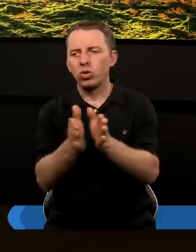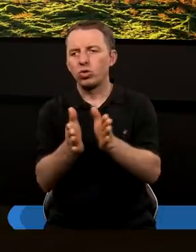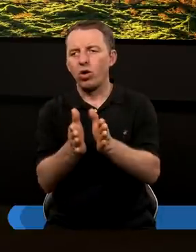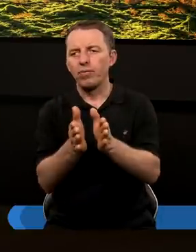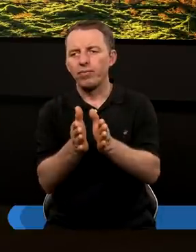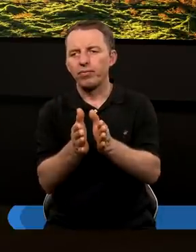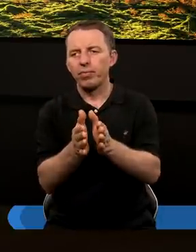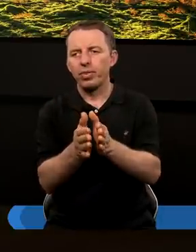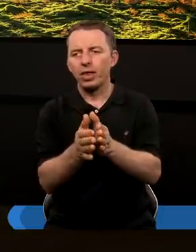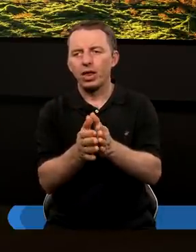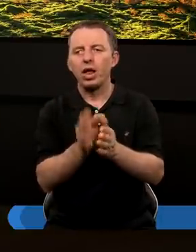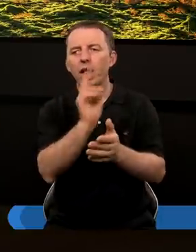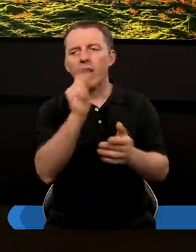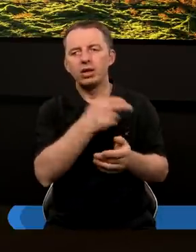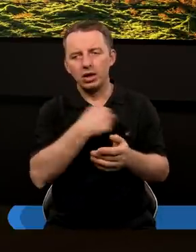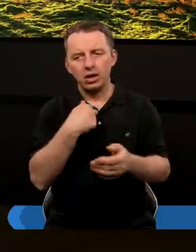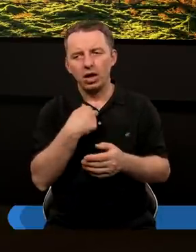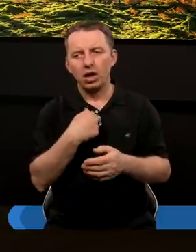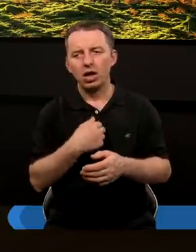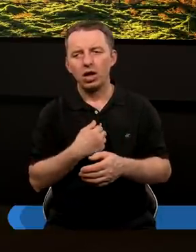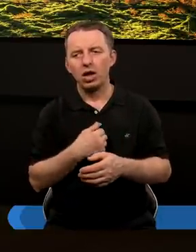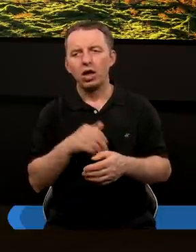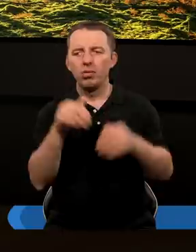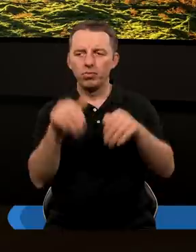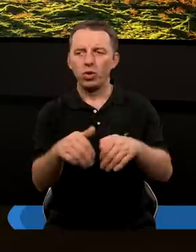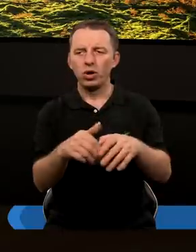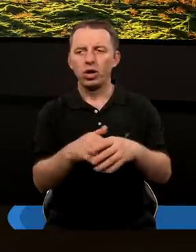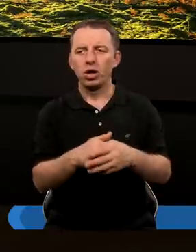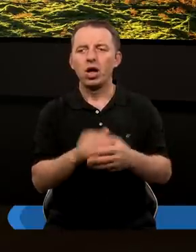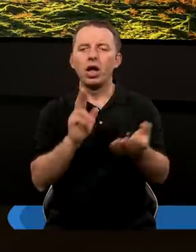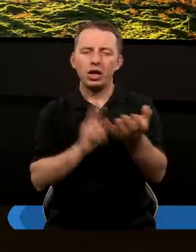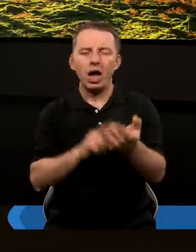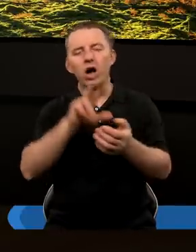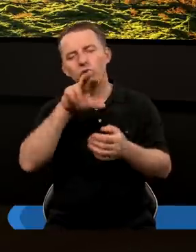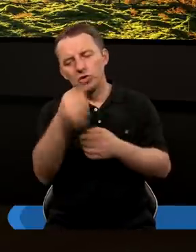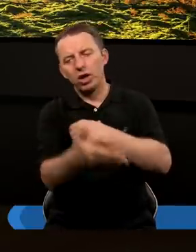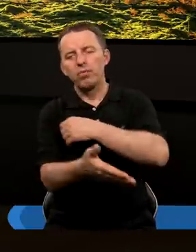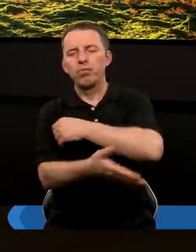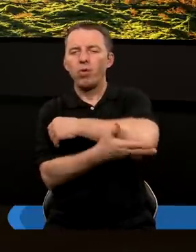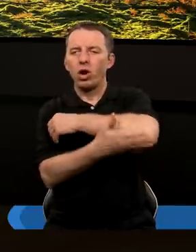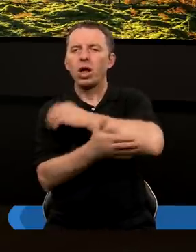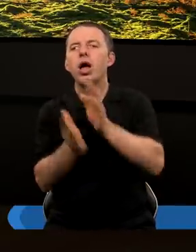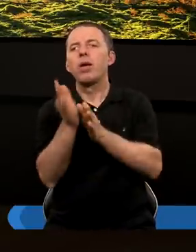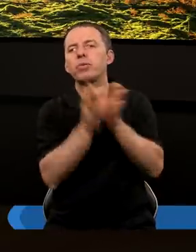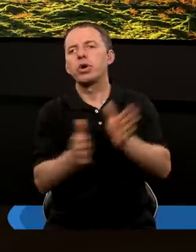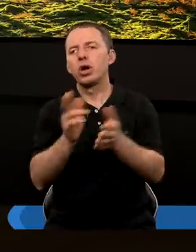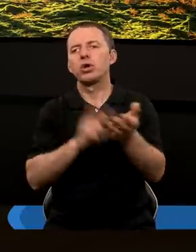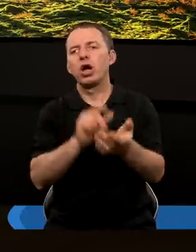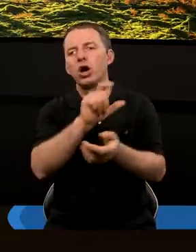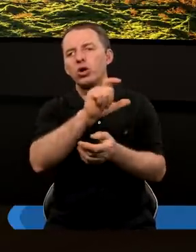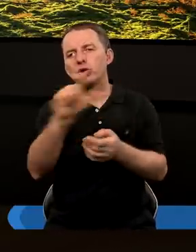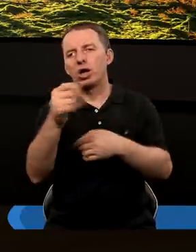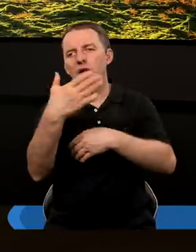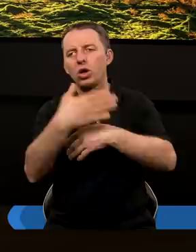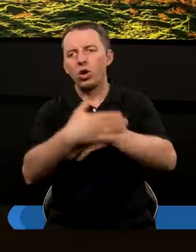krótko. Gdyby każdy z nas mógł powiedzieć na czym polega właśnie to przodowanie na